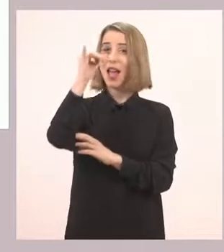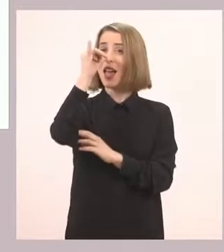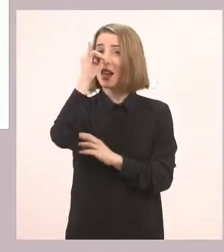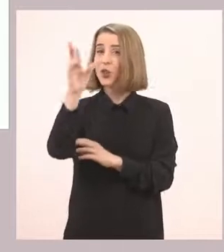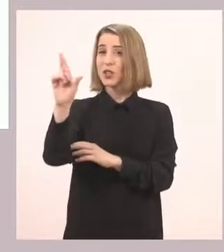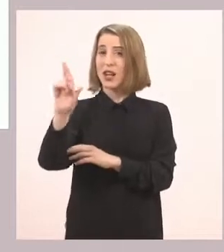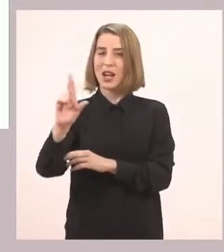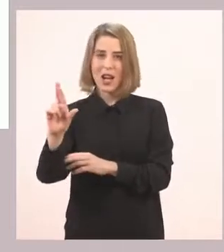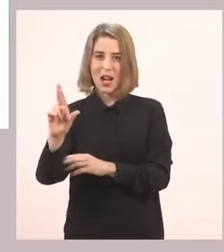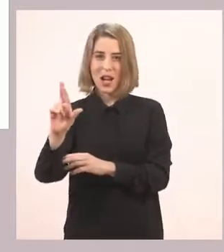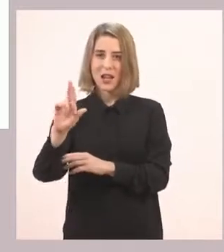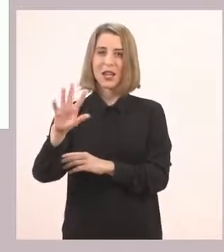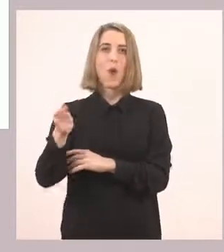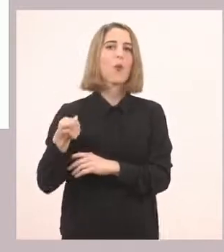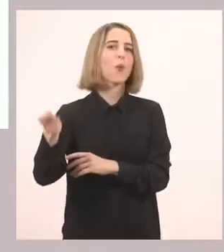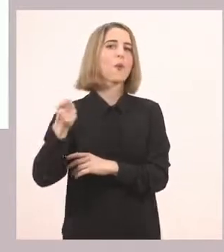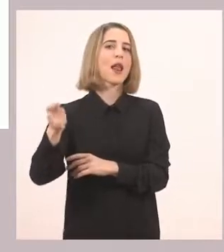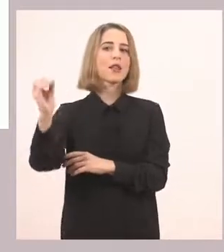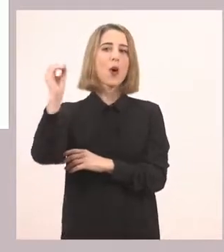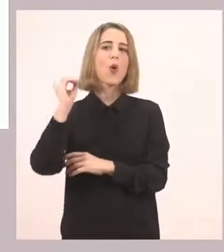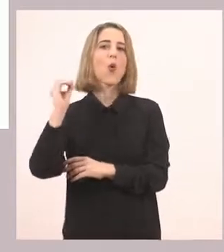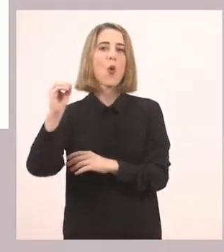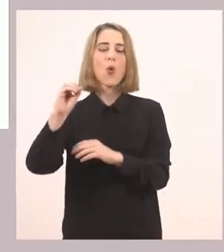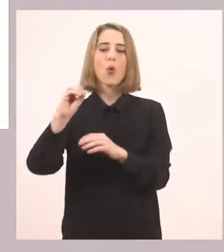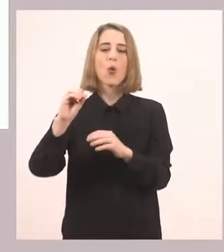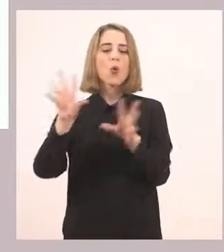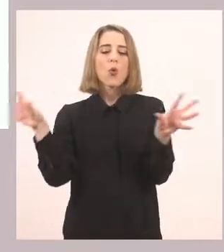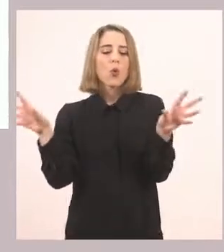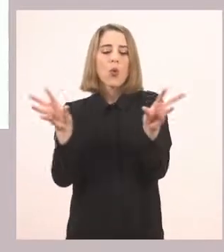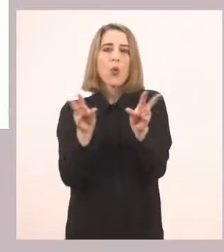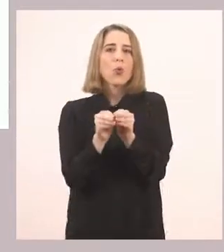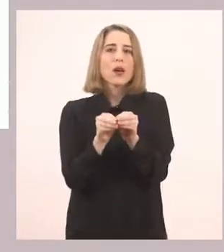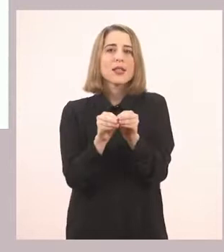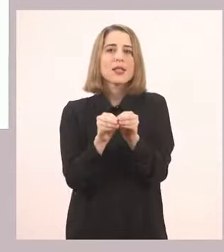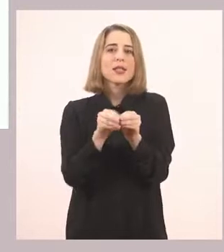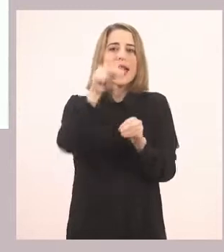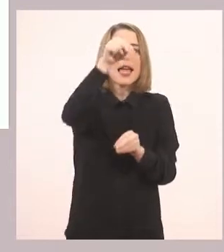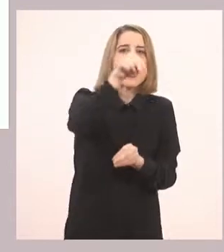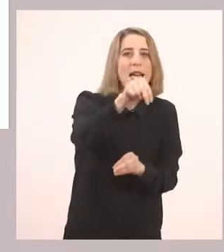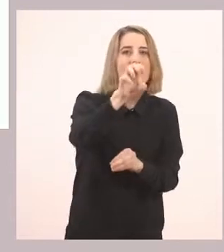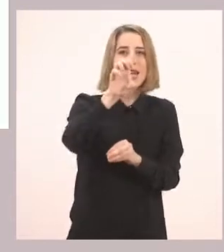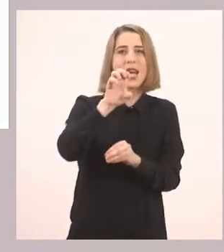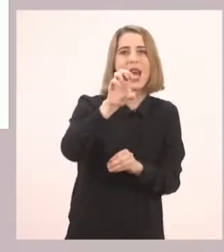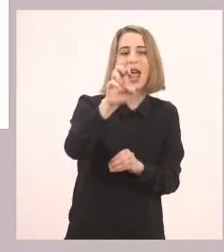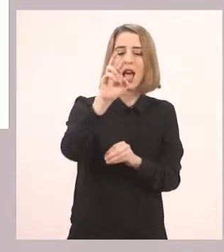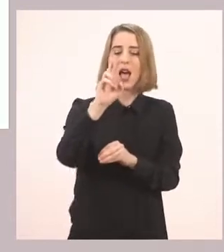ρινόκερο. Και στο τέλος το ο από την ομελέτα. Τι γράφει εδώ, για πάμε να το διαβάσουμε.